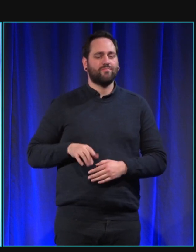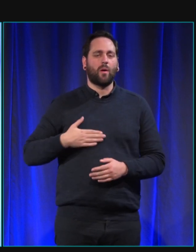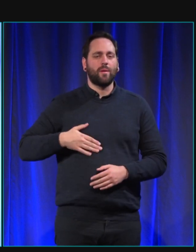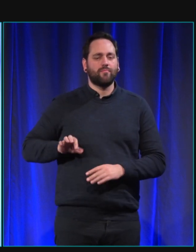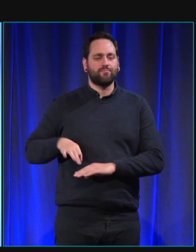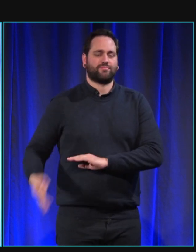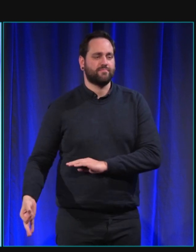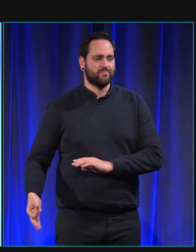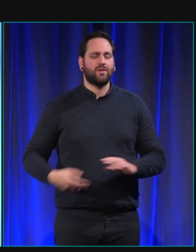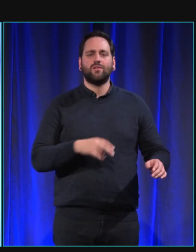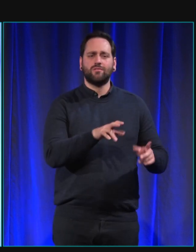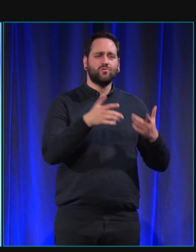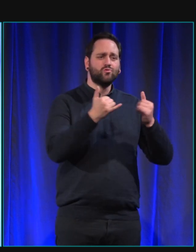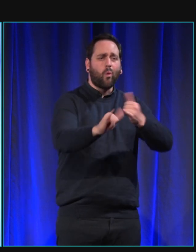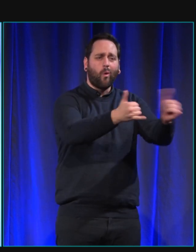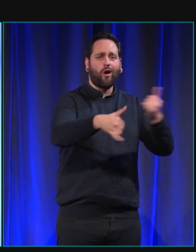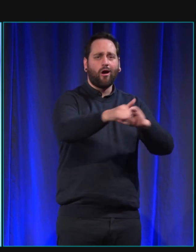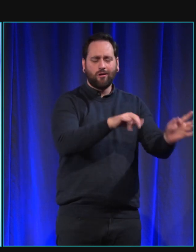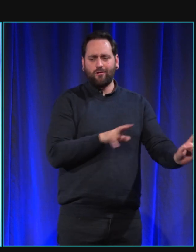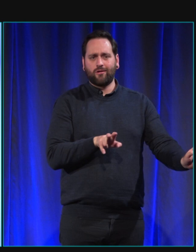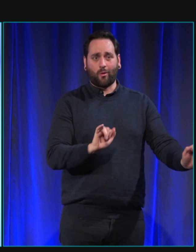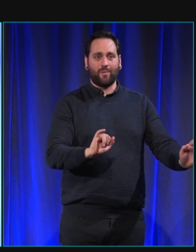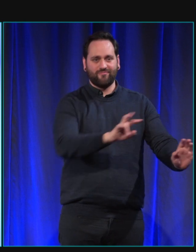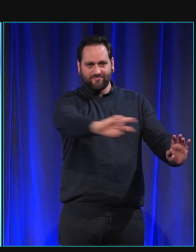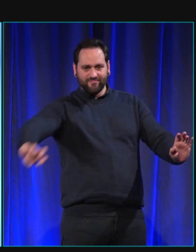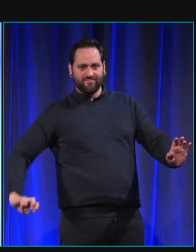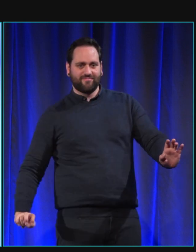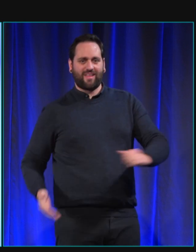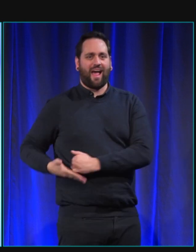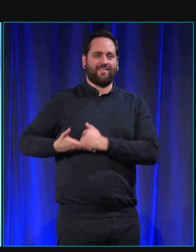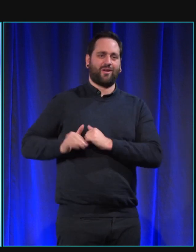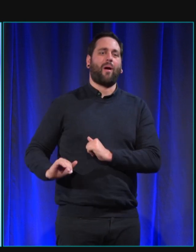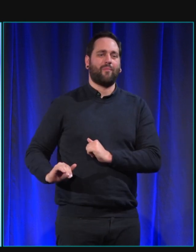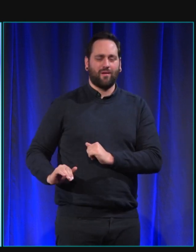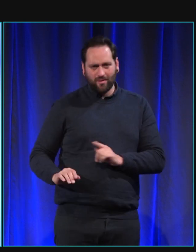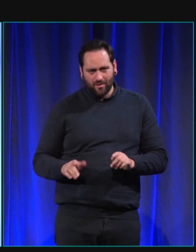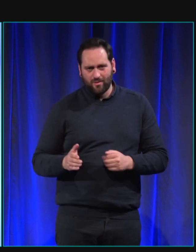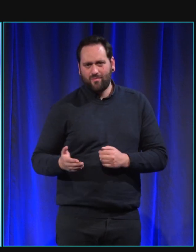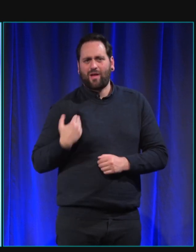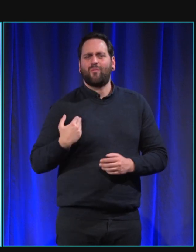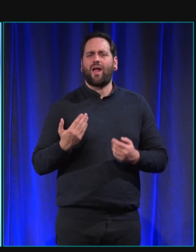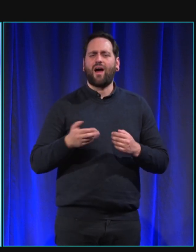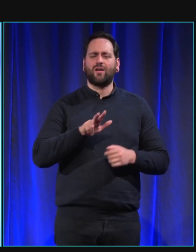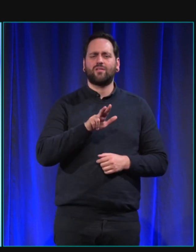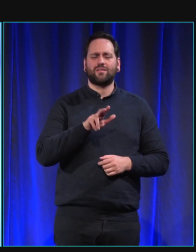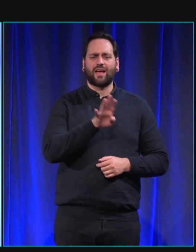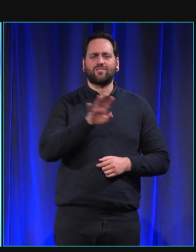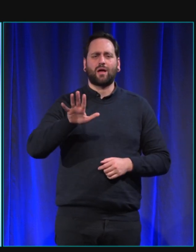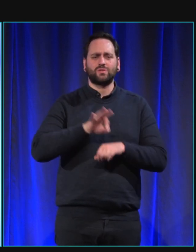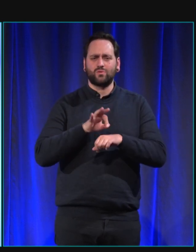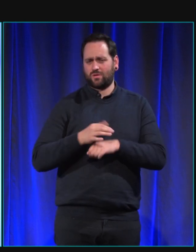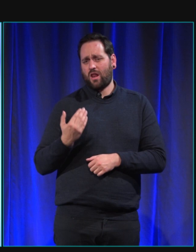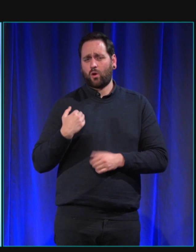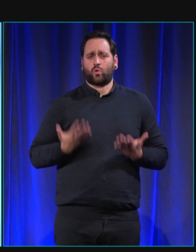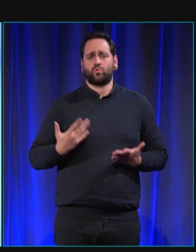capable d'aller jouer on l'a lâché trois quarts d'heure tout à l'heure avec sa copine elle était ravie et elle va se dépenser elle va aller jouer elle va se